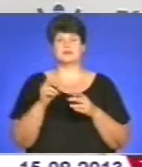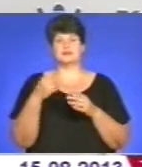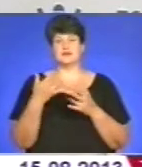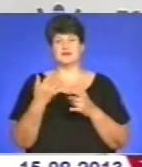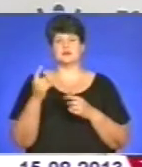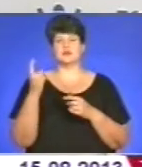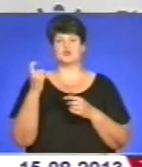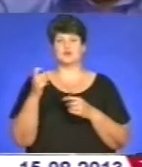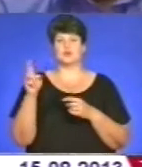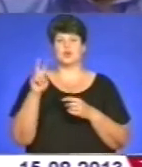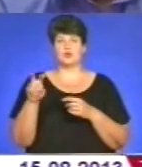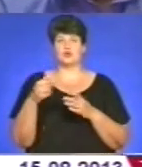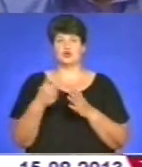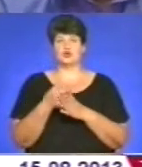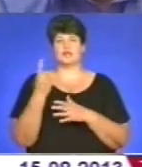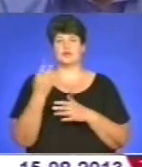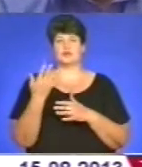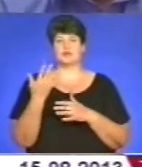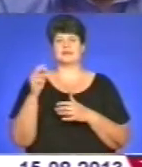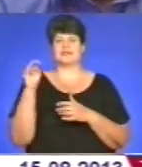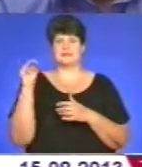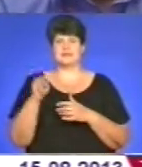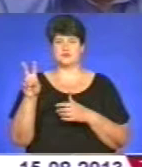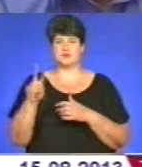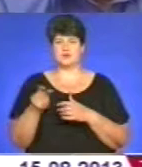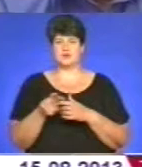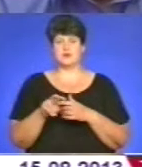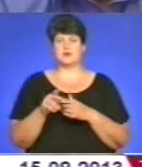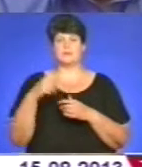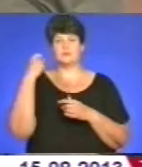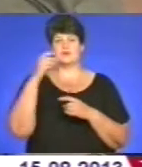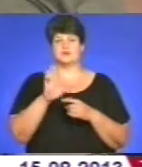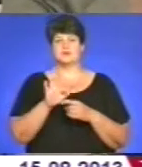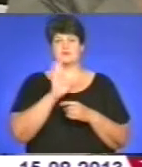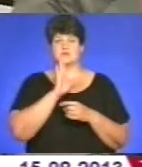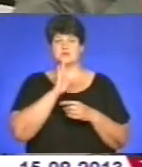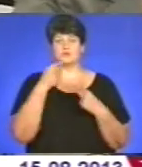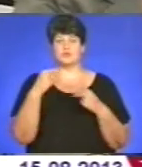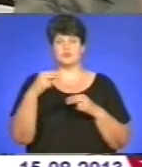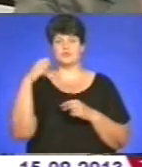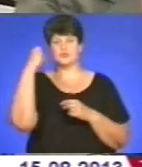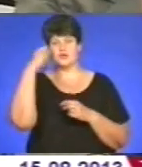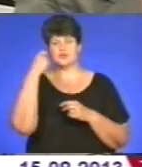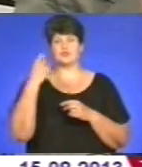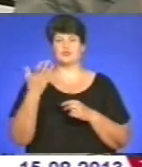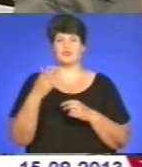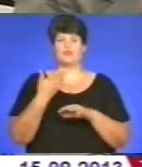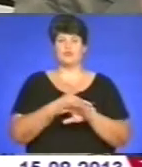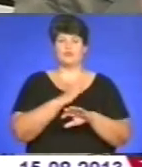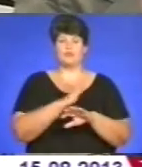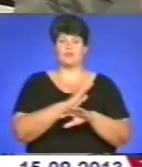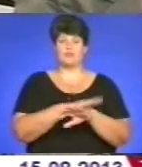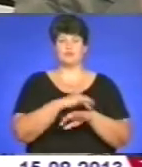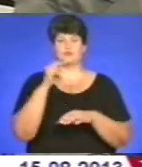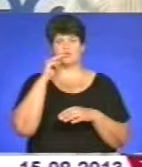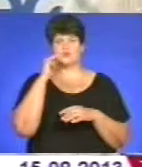до кількох тисяч. Жителів західних областей продають здебільшого в Туреччину, Чехію, Польщу. Чоловіків у Росію вони потрапляють у